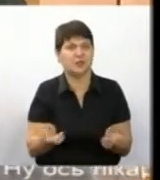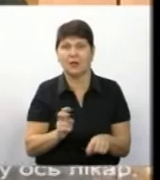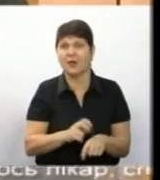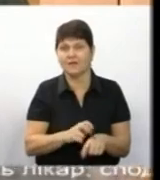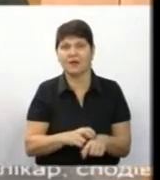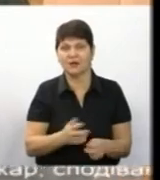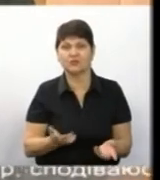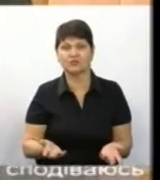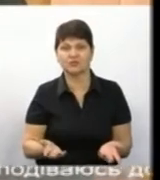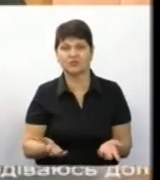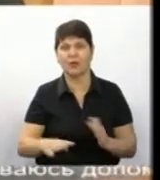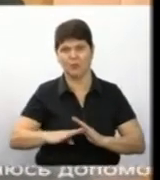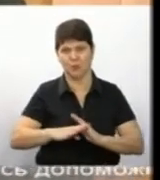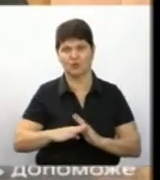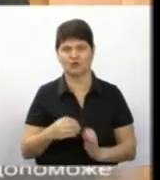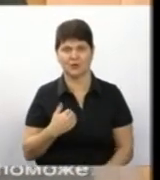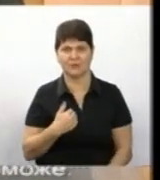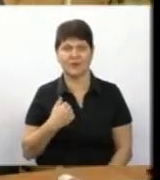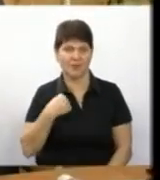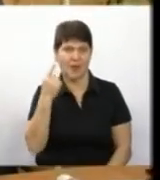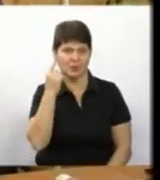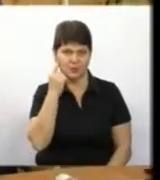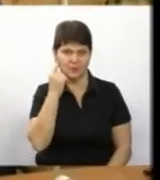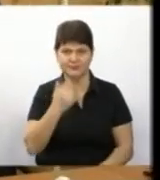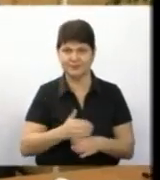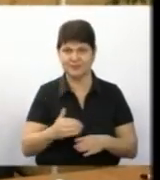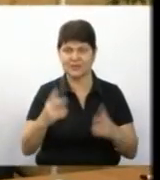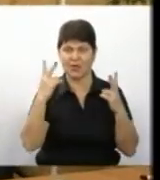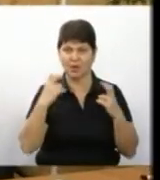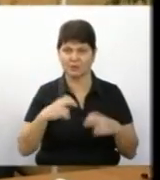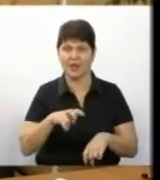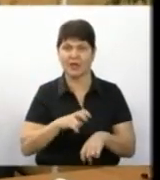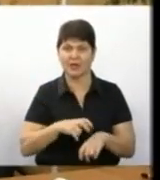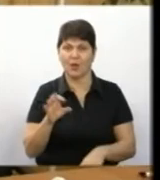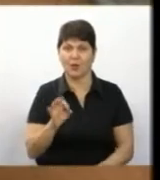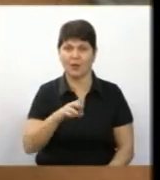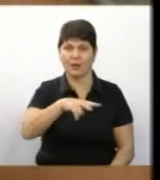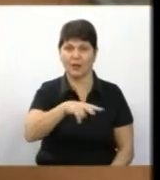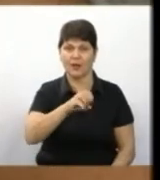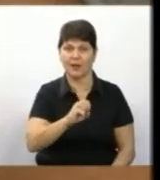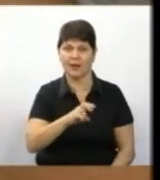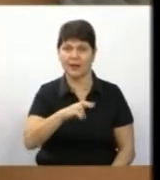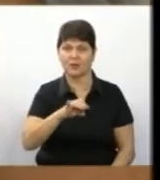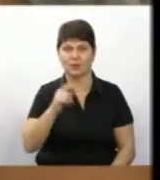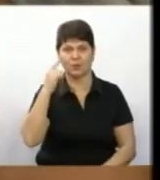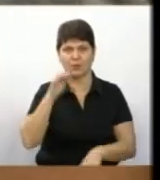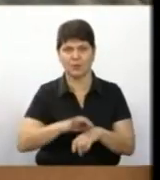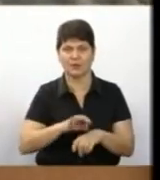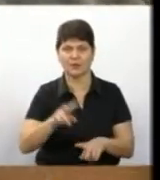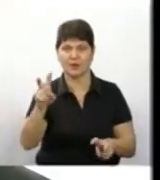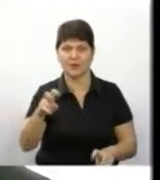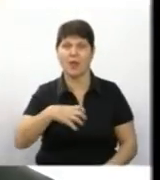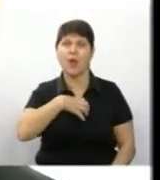якщо б, допоможе. Я думаю. Після обстеження лікарка Олена Лендюк поставила діагноз – бронхіт.